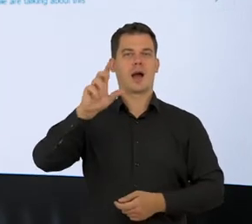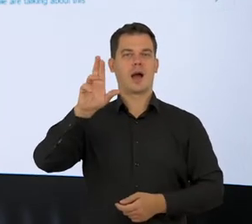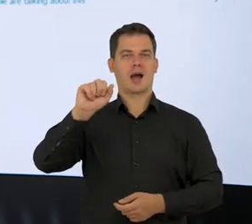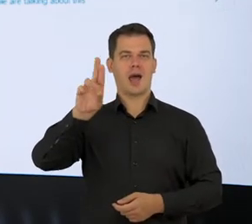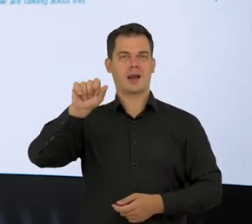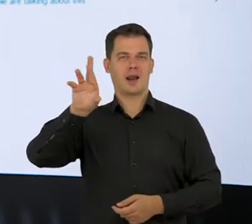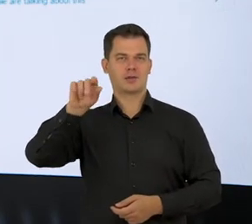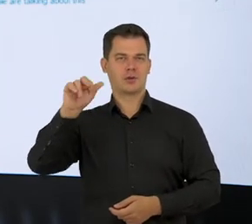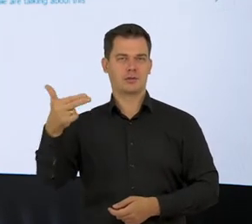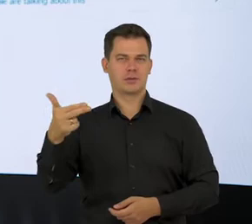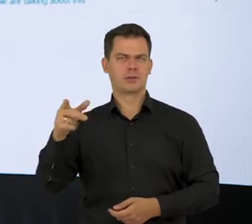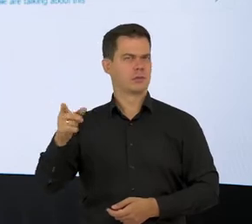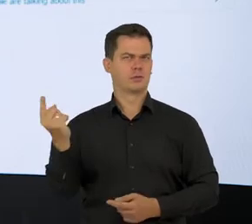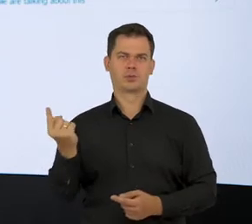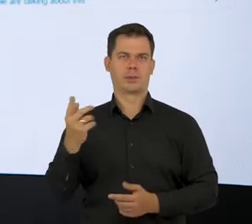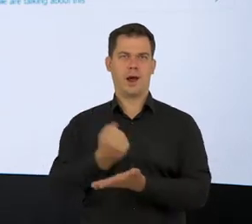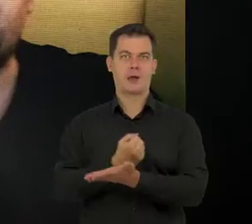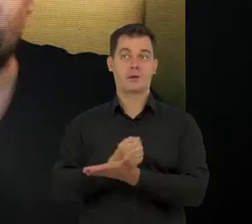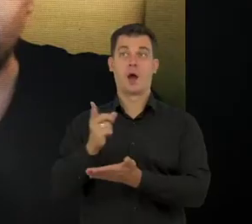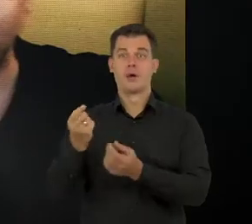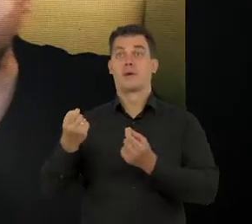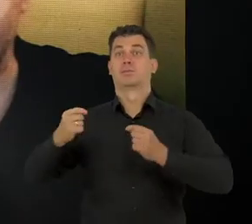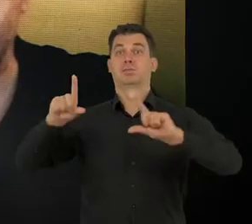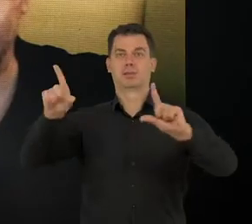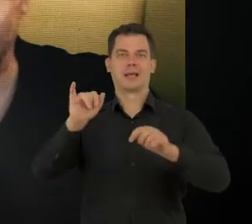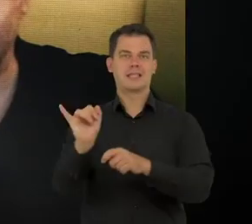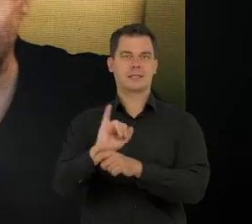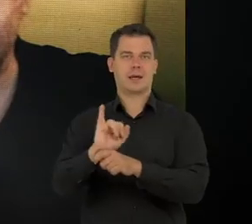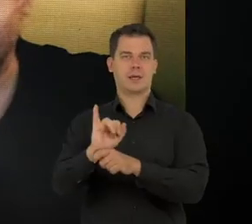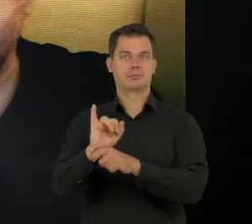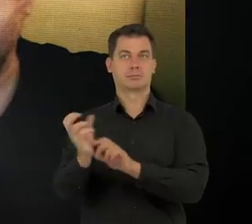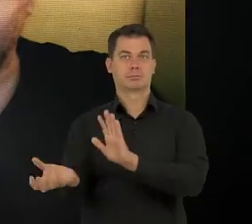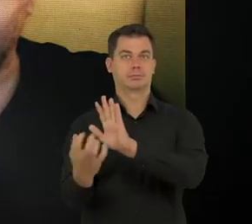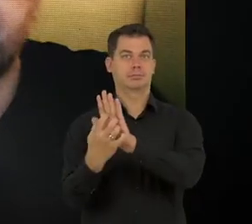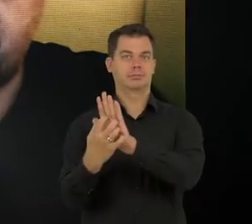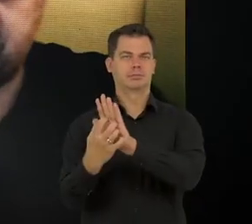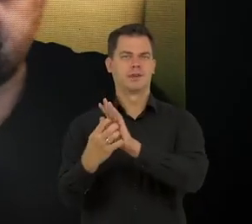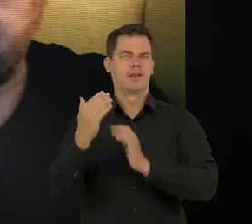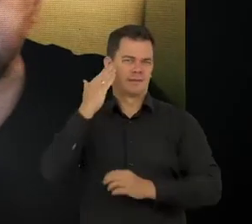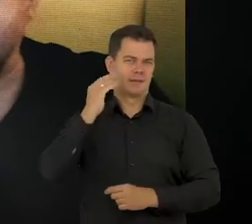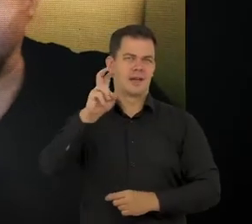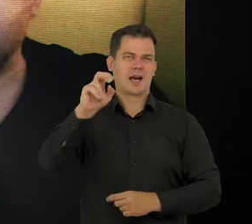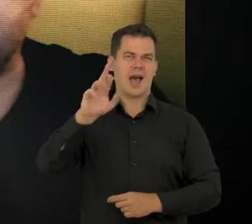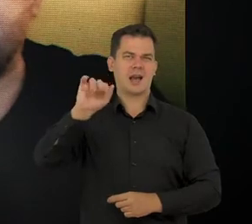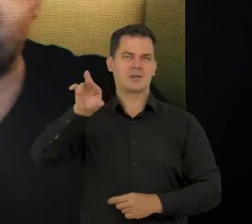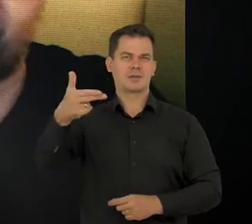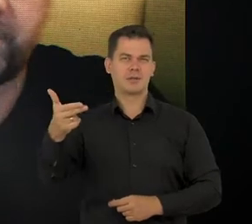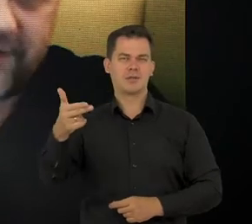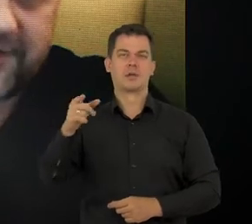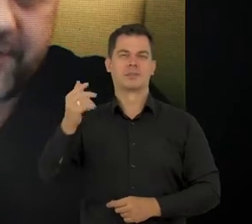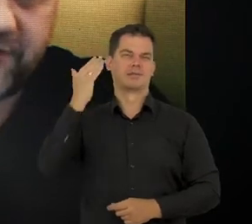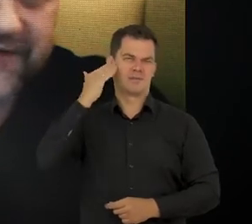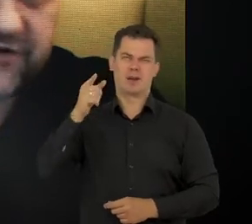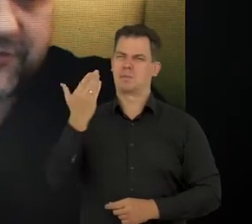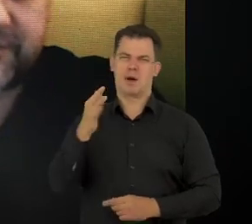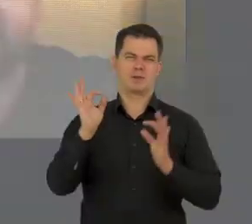Harrelsona, świetnego aktora zresztą. No i on to udostępnił na Instagramie swoim. No wiadomo, że to jest gwiazda seriali o zombie,